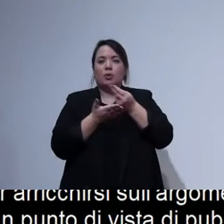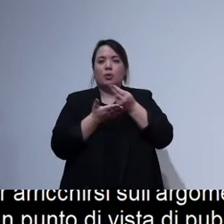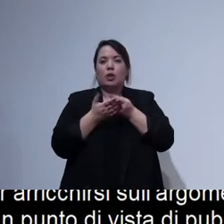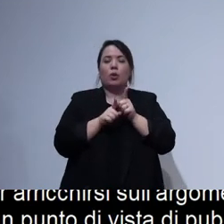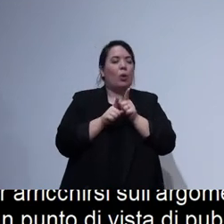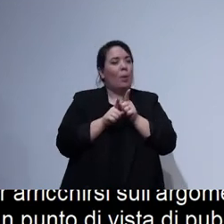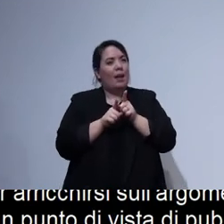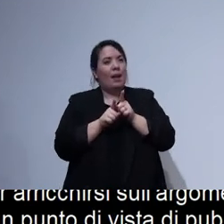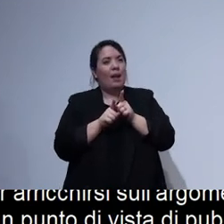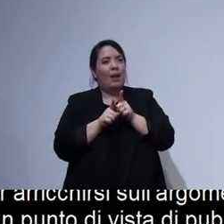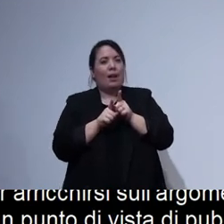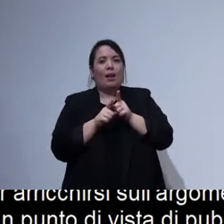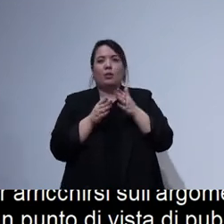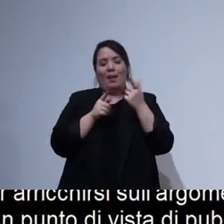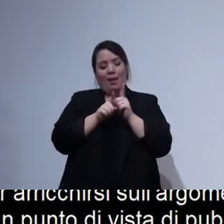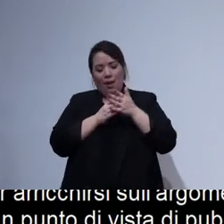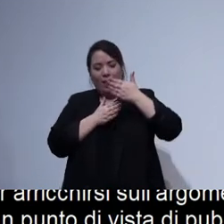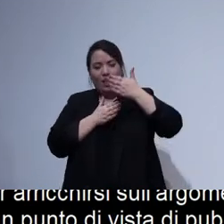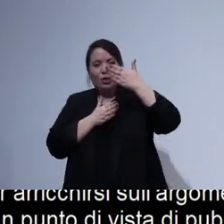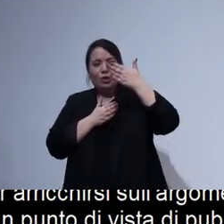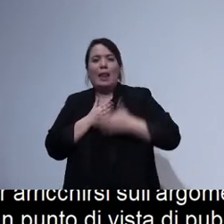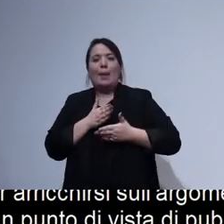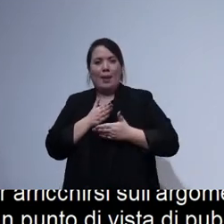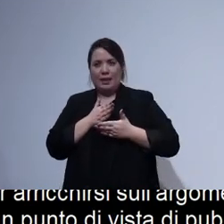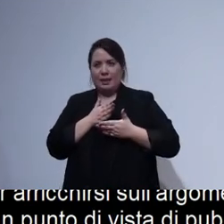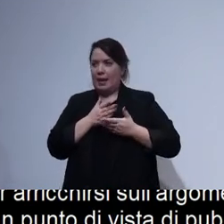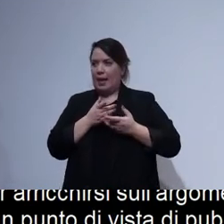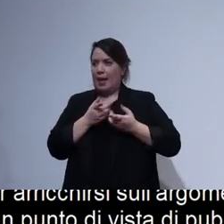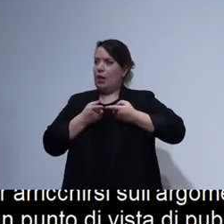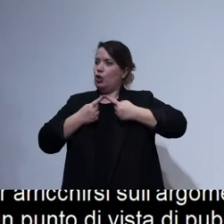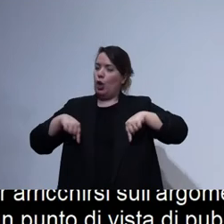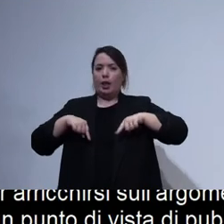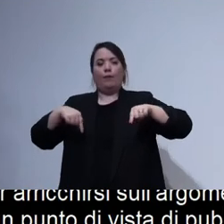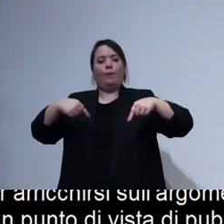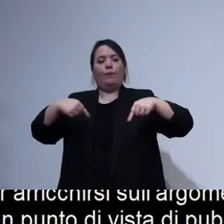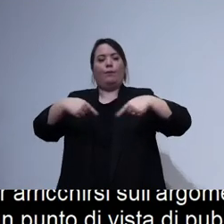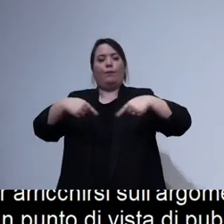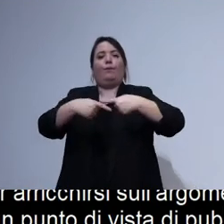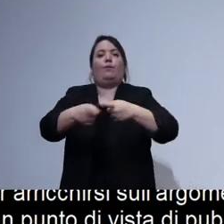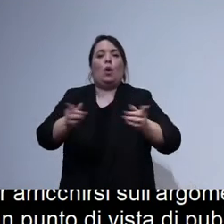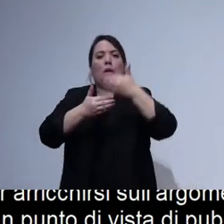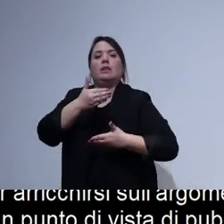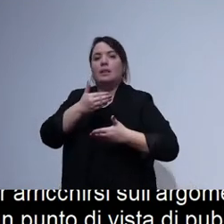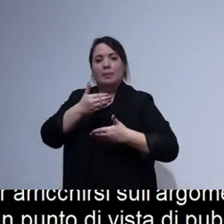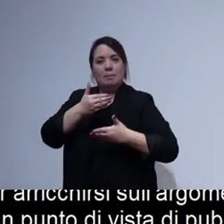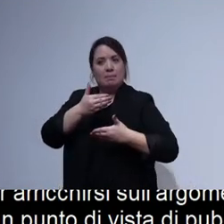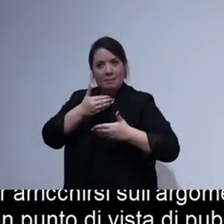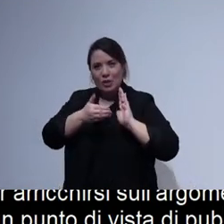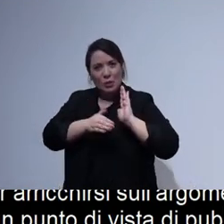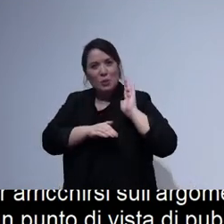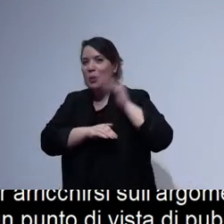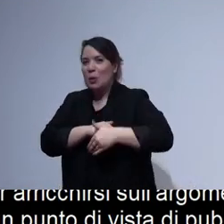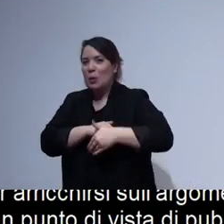al confine del noi e voi ma mettersi tutti da uno stesso lato